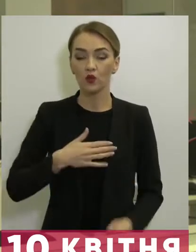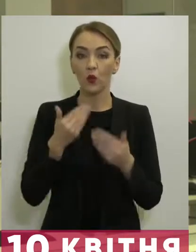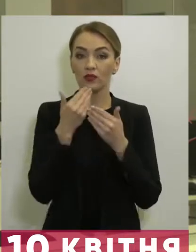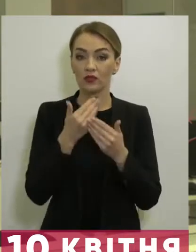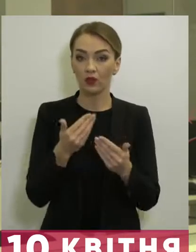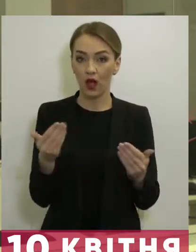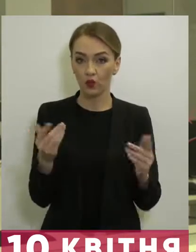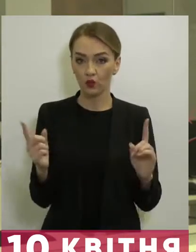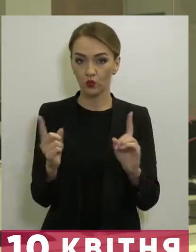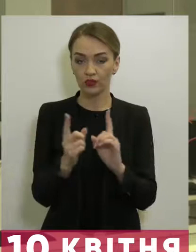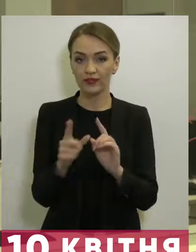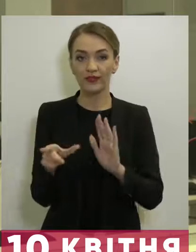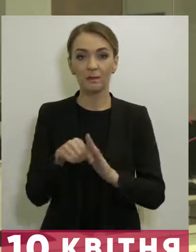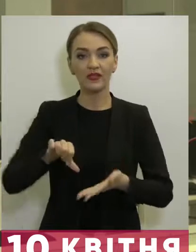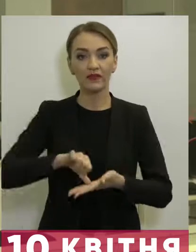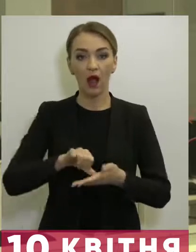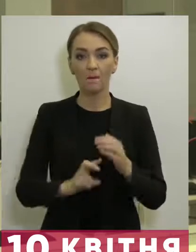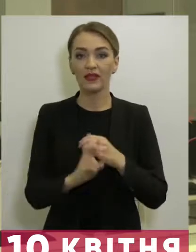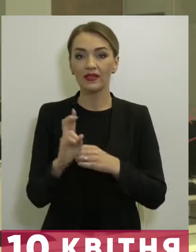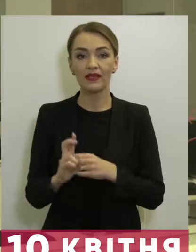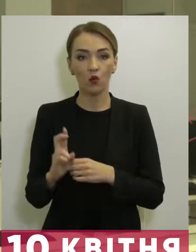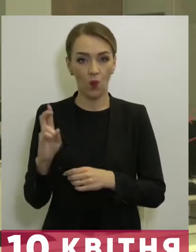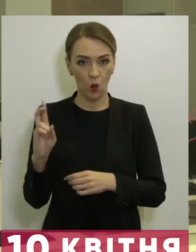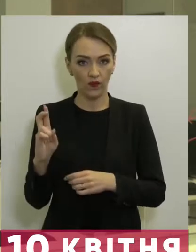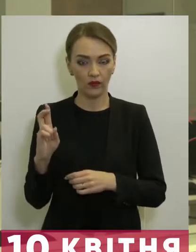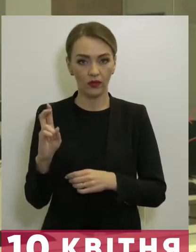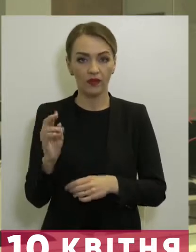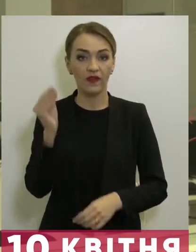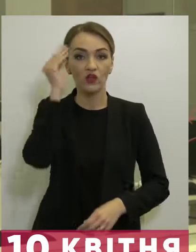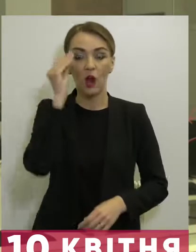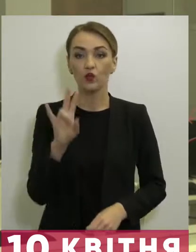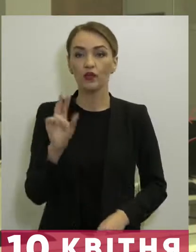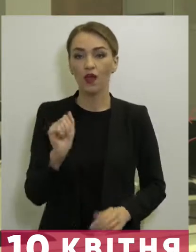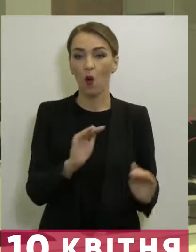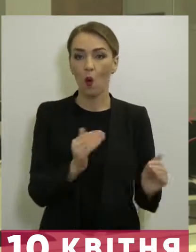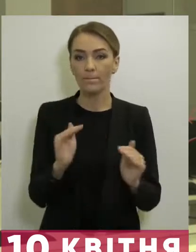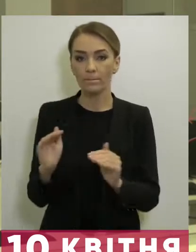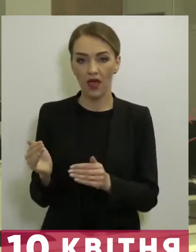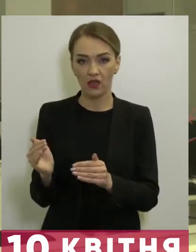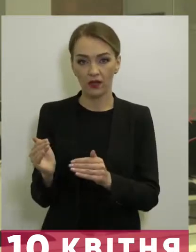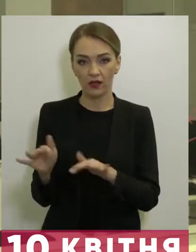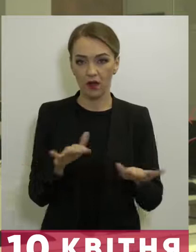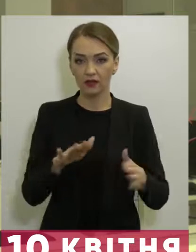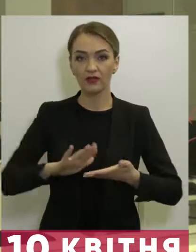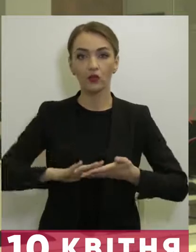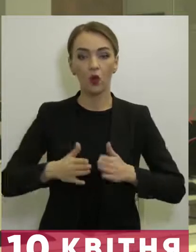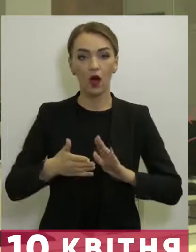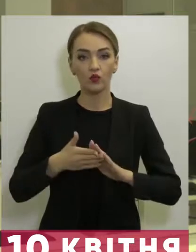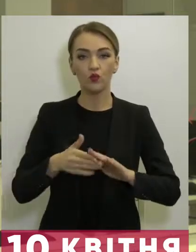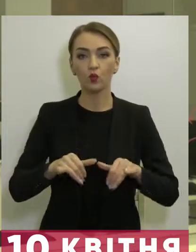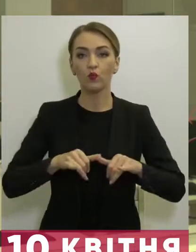останній зустрічі з спецненниками церков, зважаючи на обмеження та ситуацію з